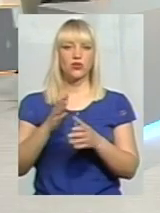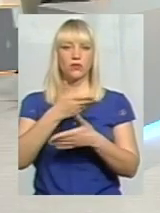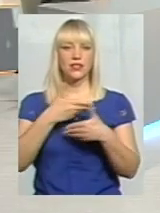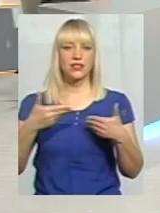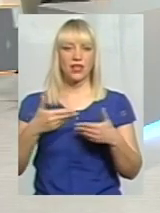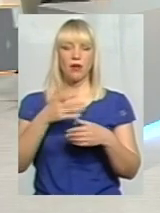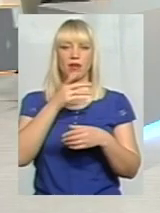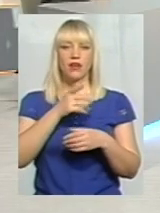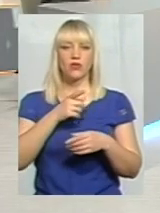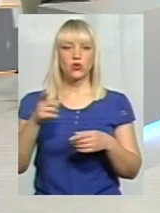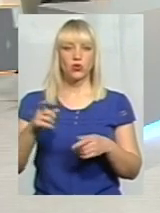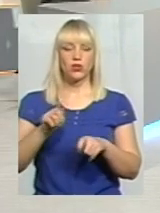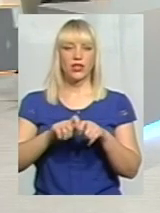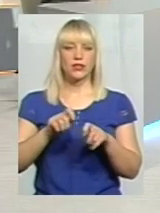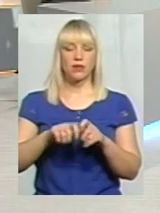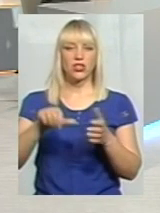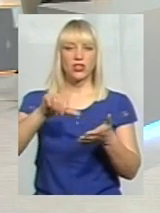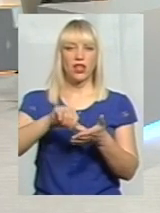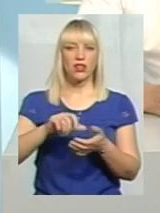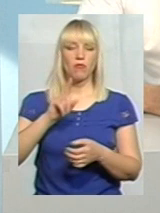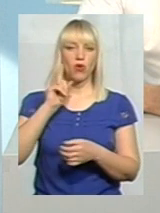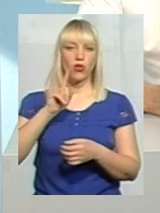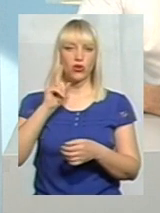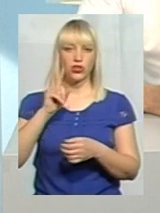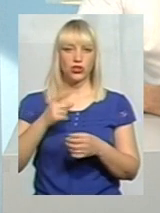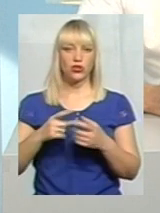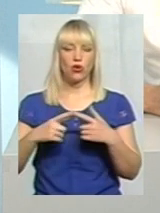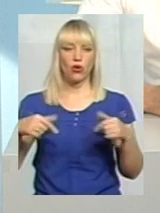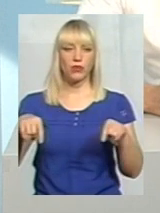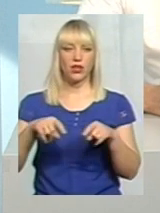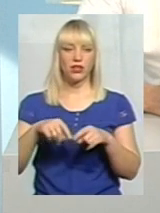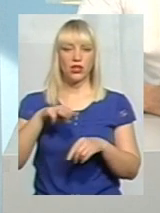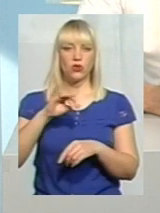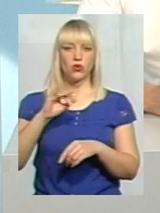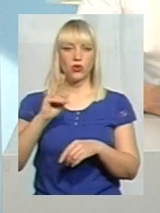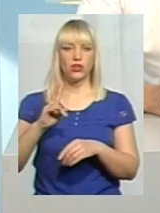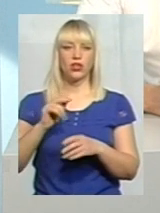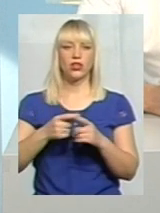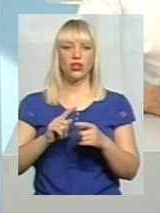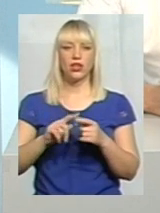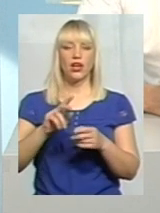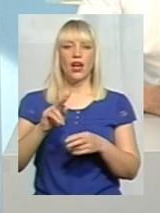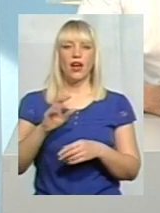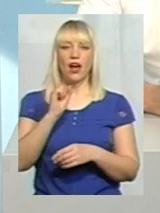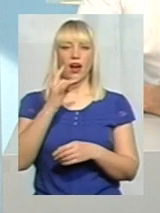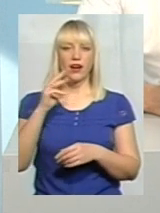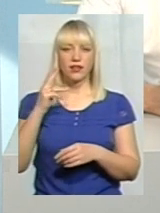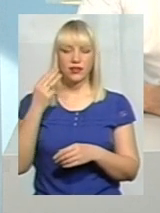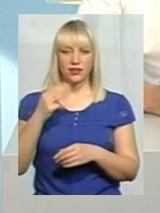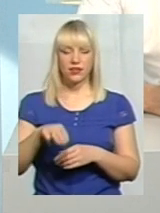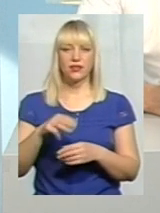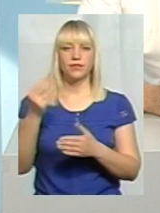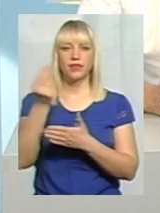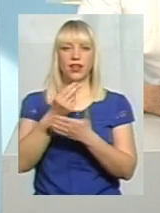експерти, член молодіжного об'єднання в майбутнє через культуру іннокенцій Тюрін і куратор арт-галереї «Масло» мистецтво-знавець Катерина